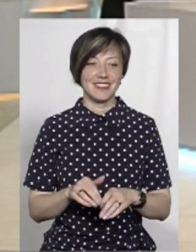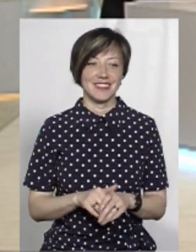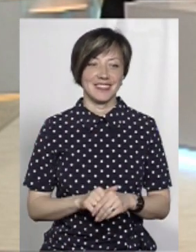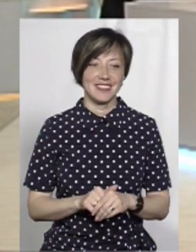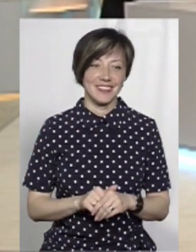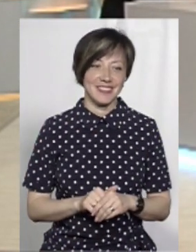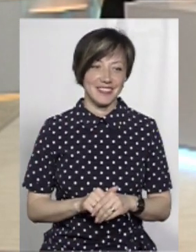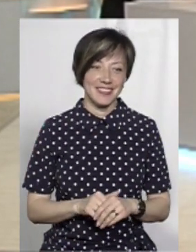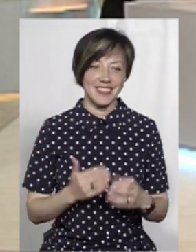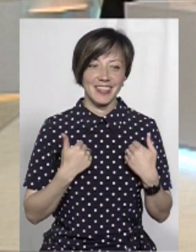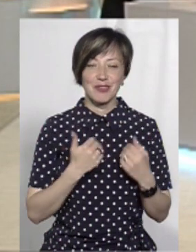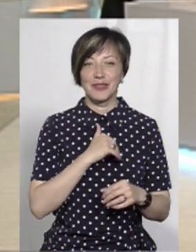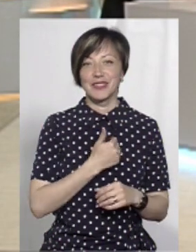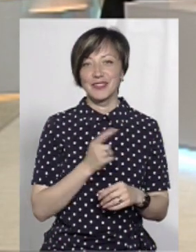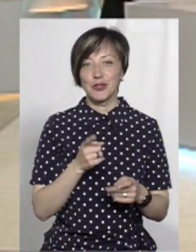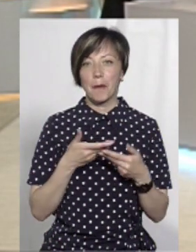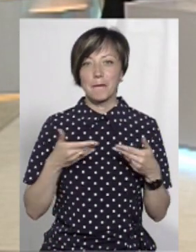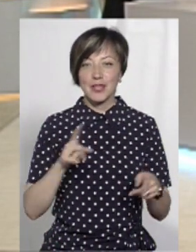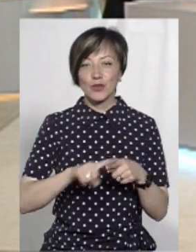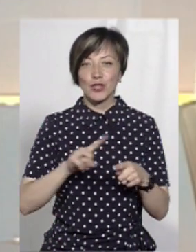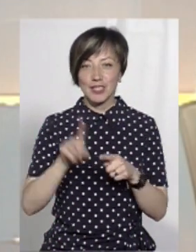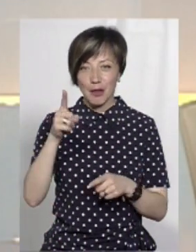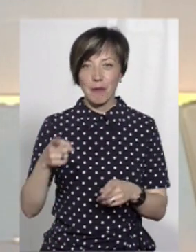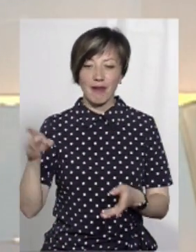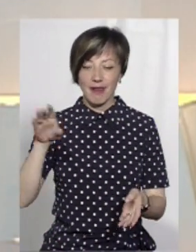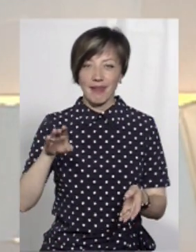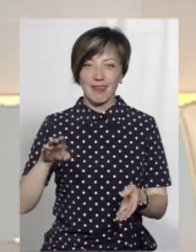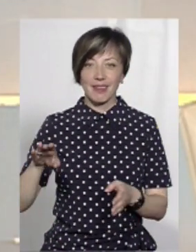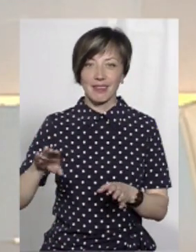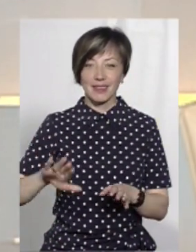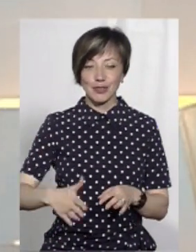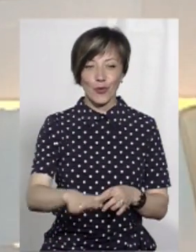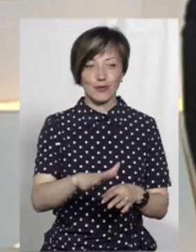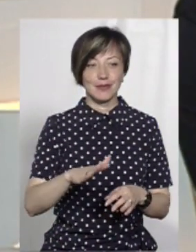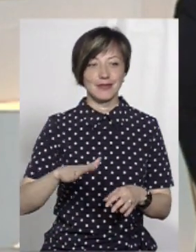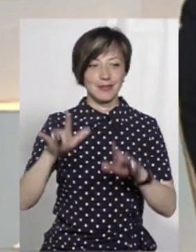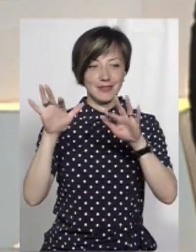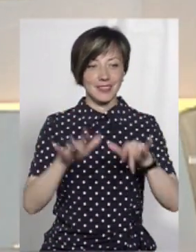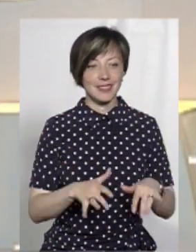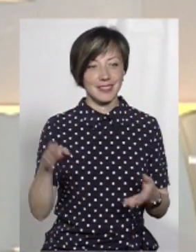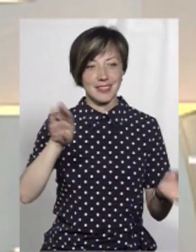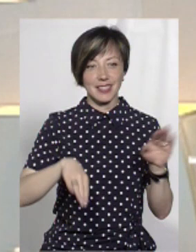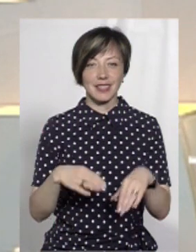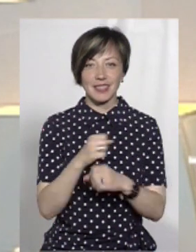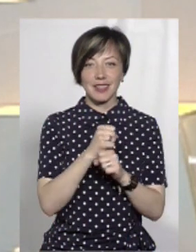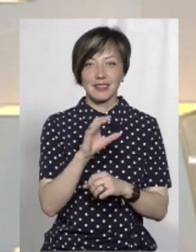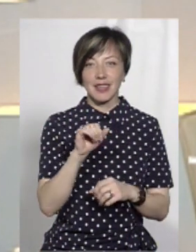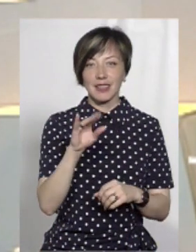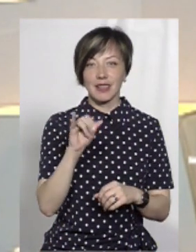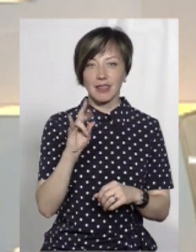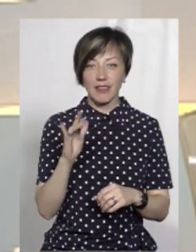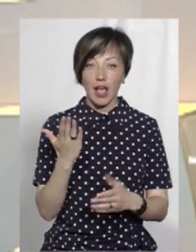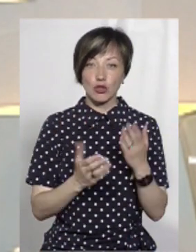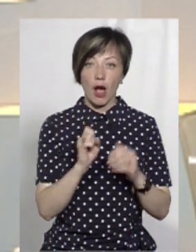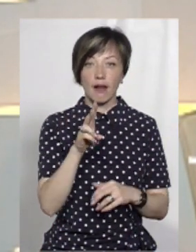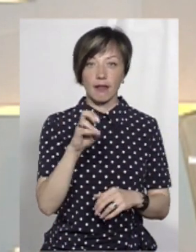Петре, ви знаєте, я би хотів, щоб ми якомога скоріше там катались в Сатанові з гір, але якщо йдеться про